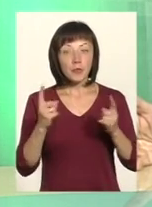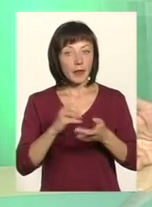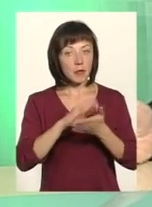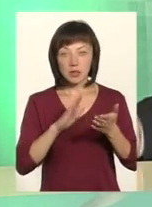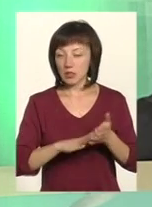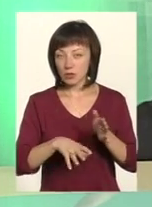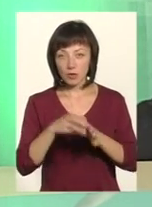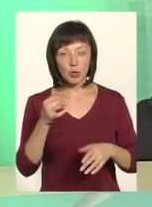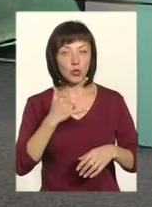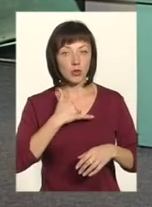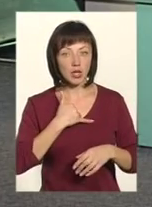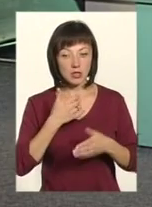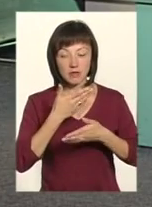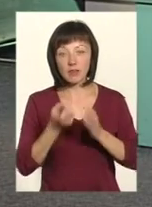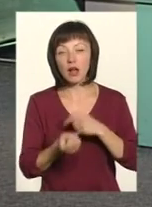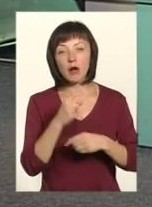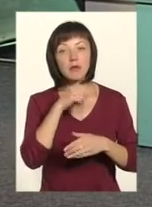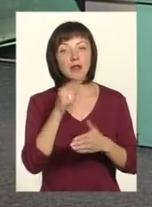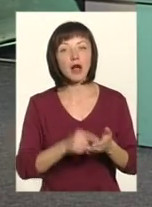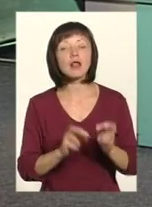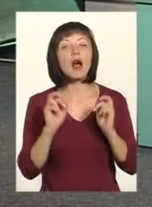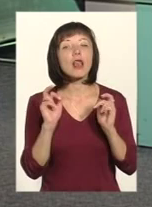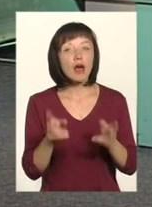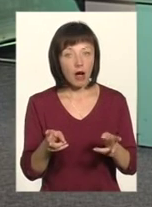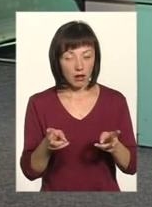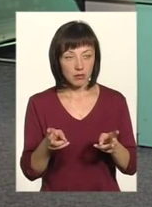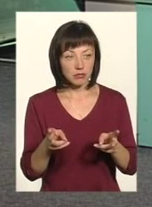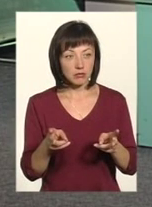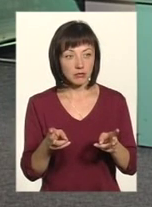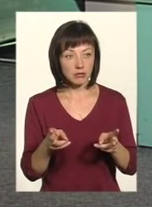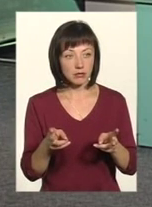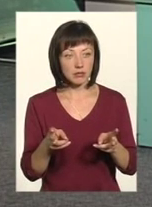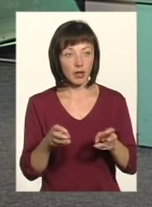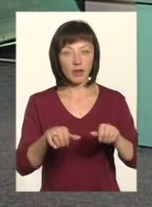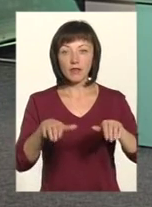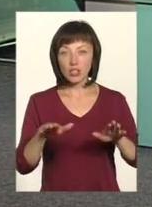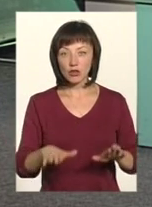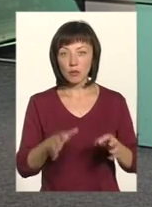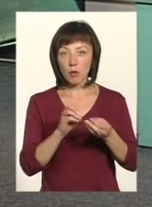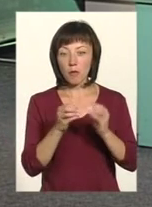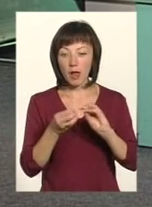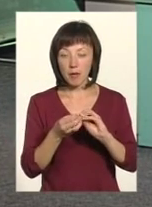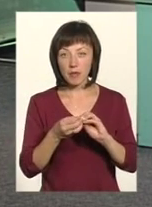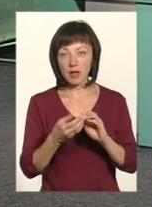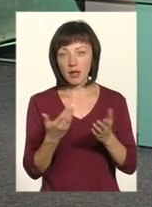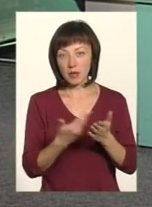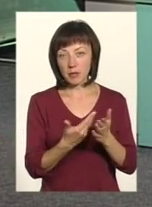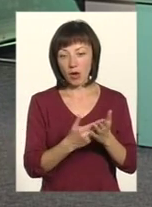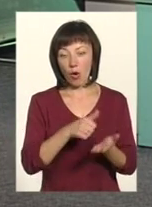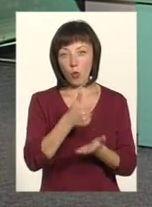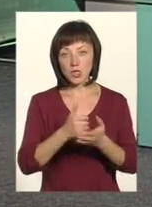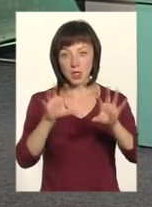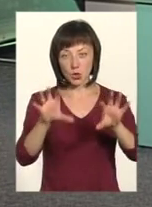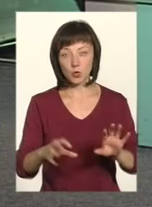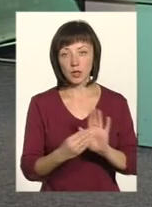вибори, то в нас виникає питання, а як тоді, значить, вирішувати ті питання, які передбачені для людини Конституції,